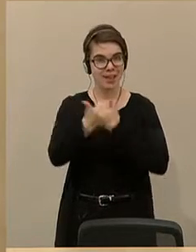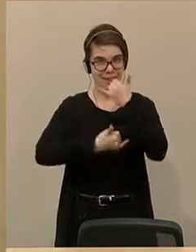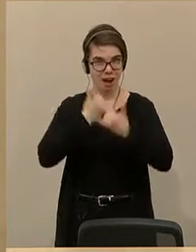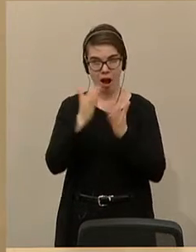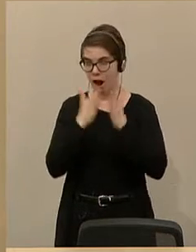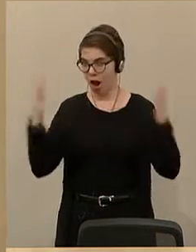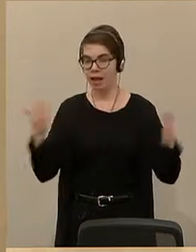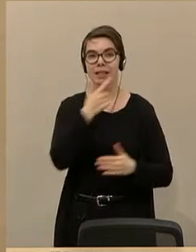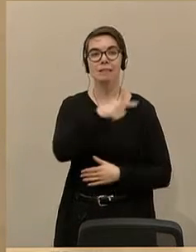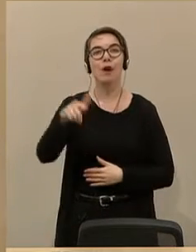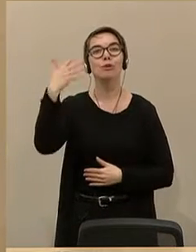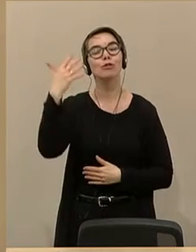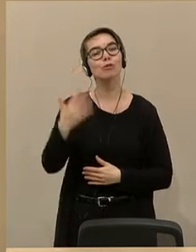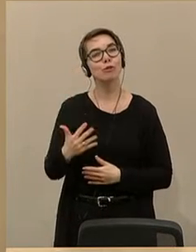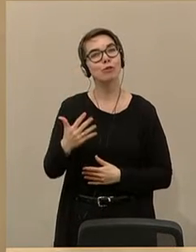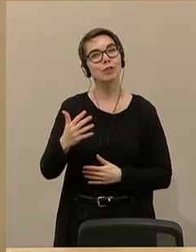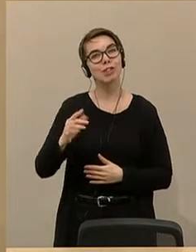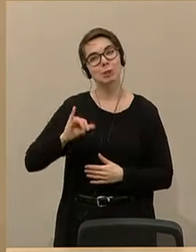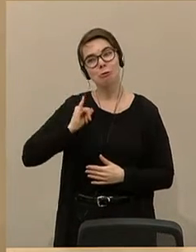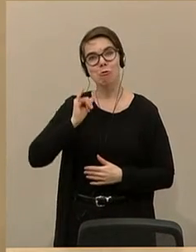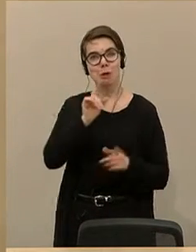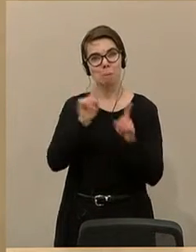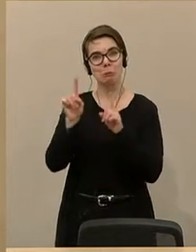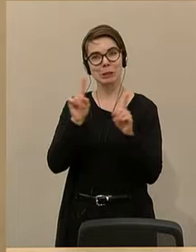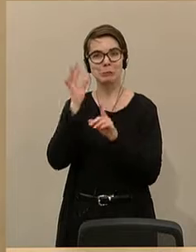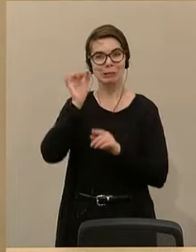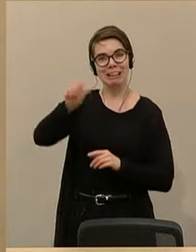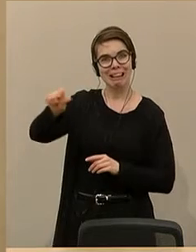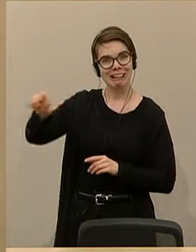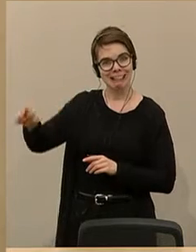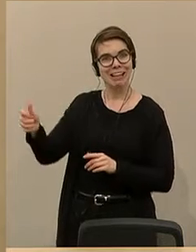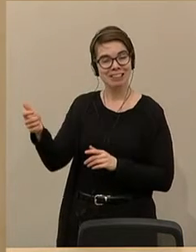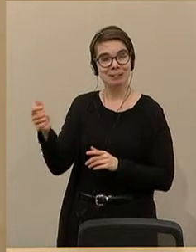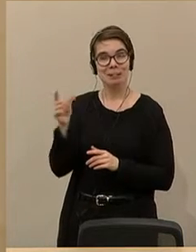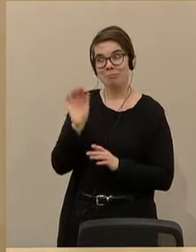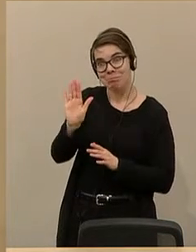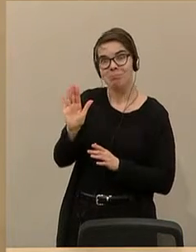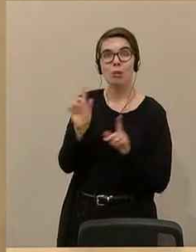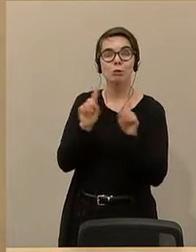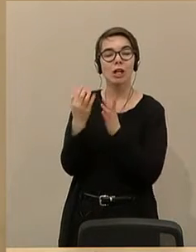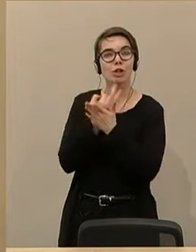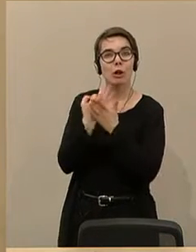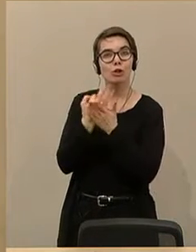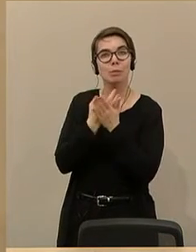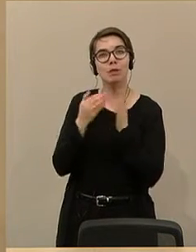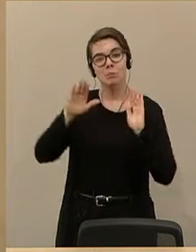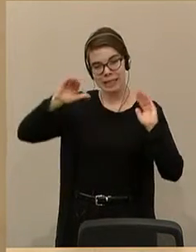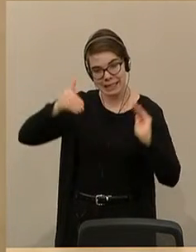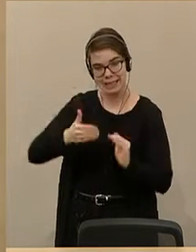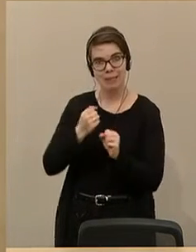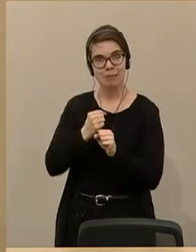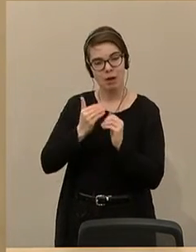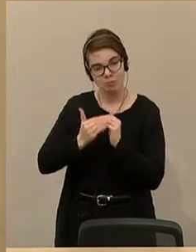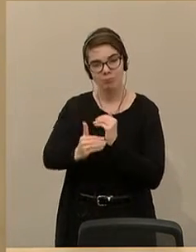Jungmusikerinnen und Jungmusiker, die hier ihre musikalische Ausbildung vertiefen und weiterführen können.